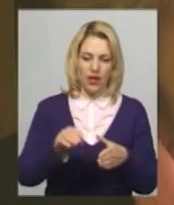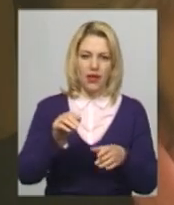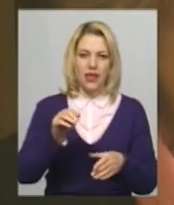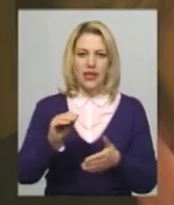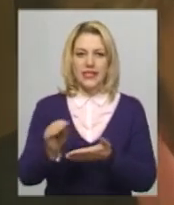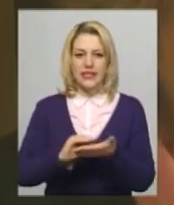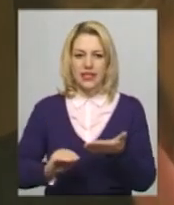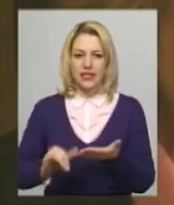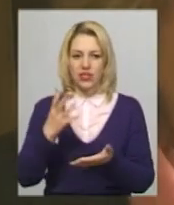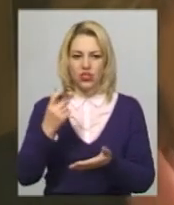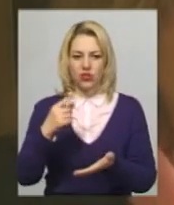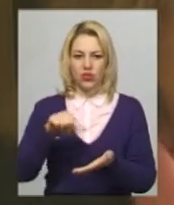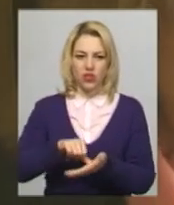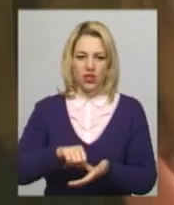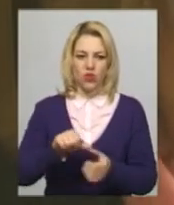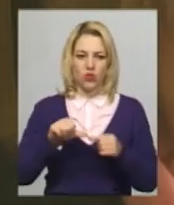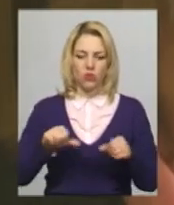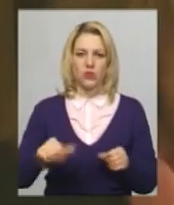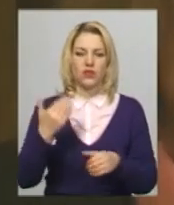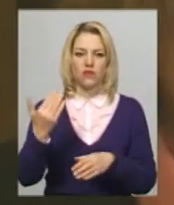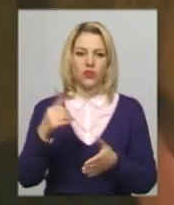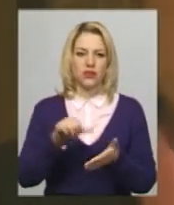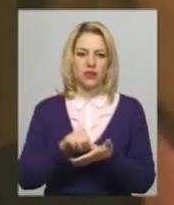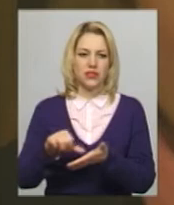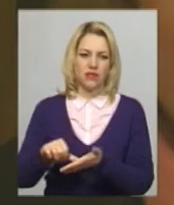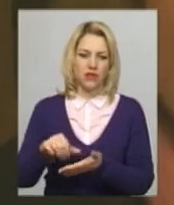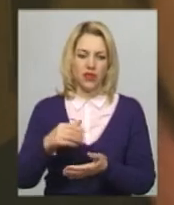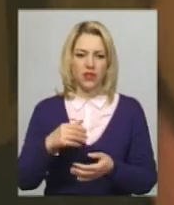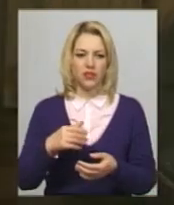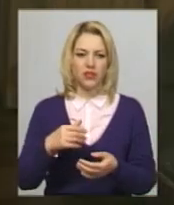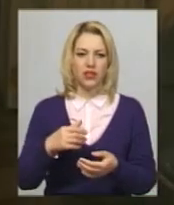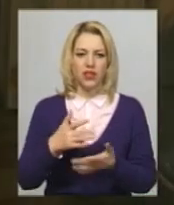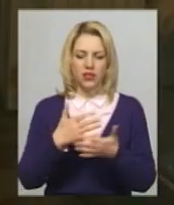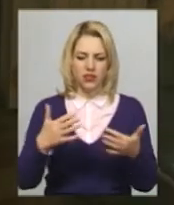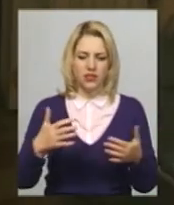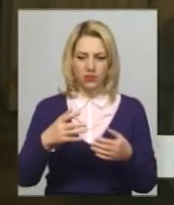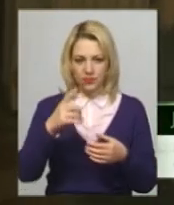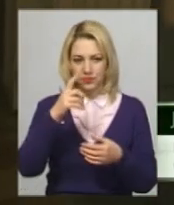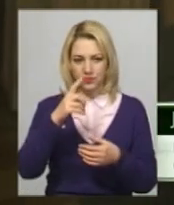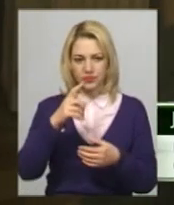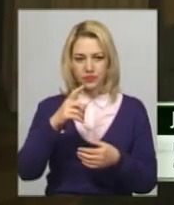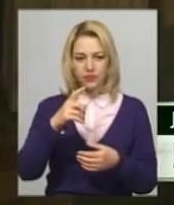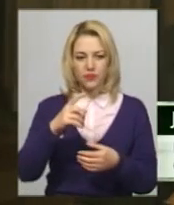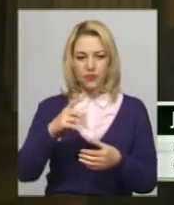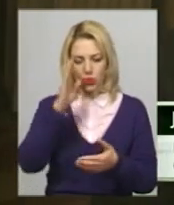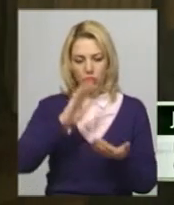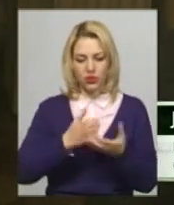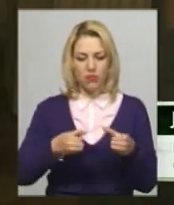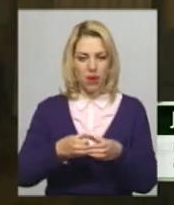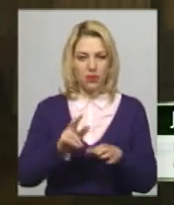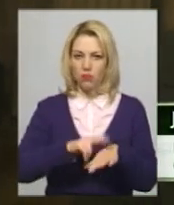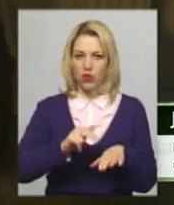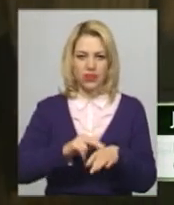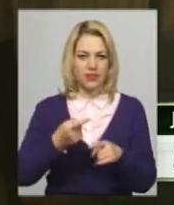ще член комісії. І так. Вони представляють різні партії, правоохорониці. Не наш, нам його надає